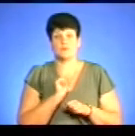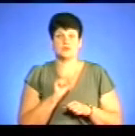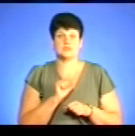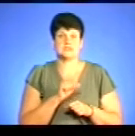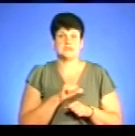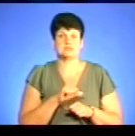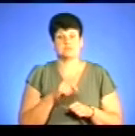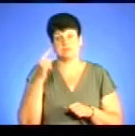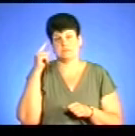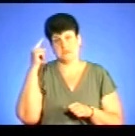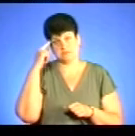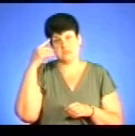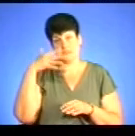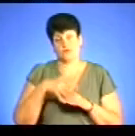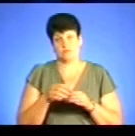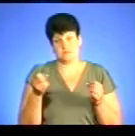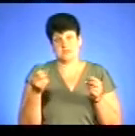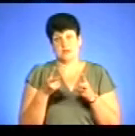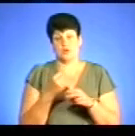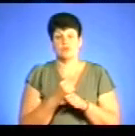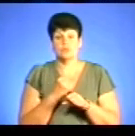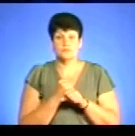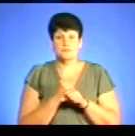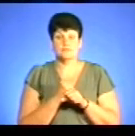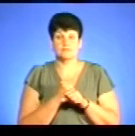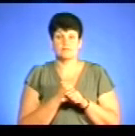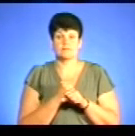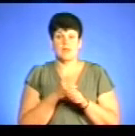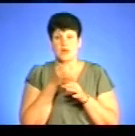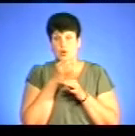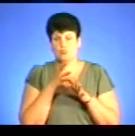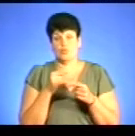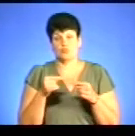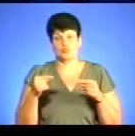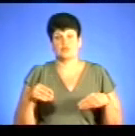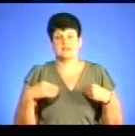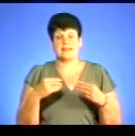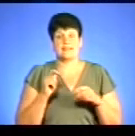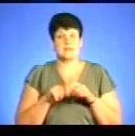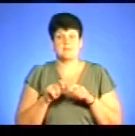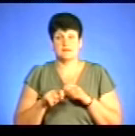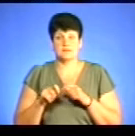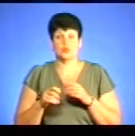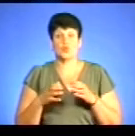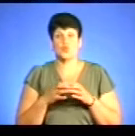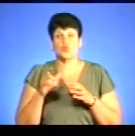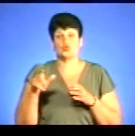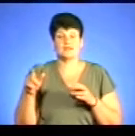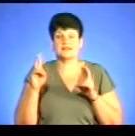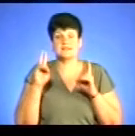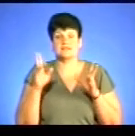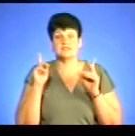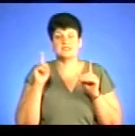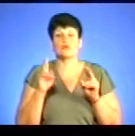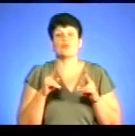свідомо робити. А любий, ви кажете, продукцію дали і не перевірили гуртовик. Гуртовик не завжди знає, кому він